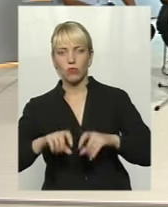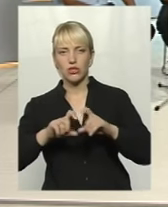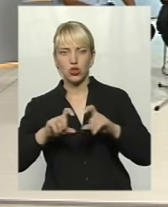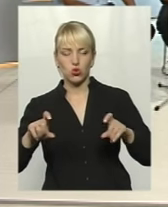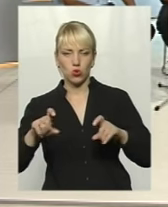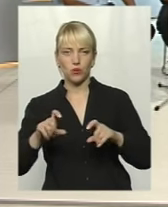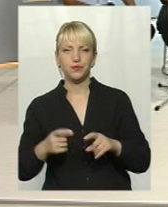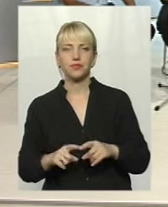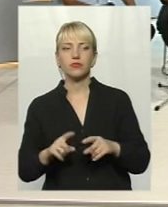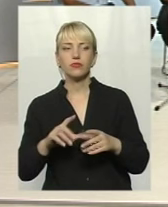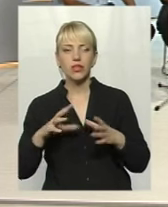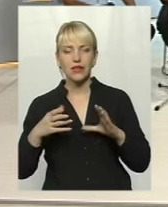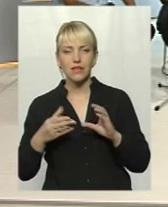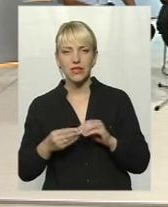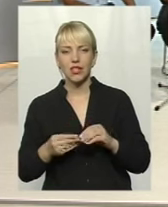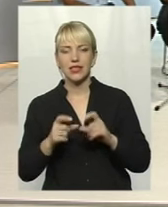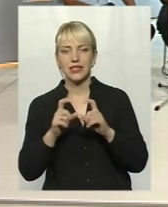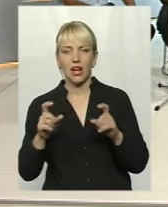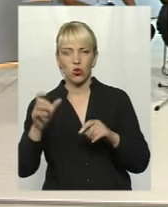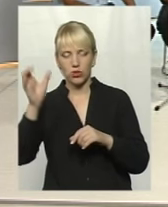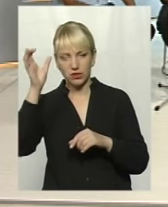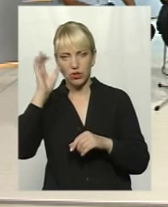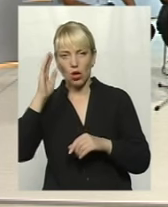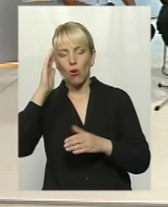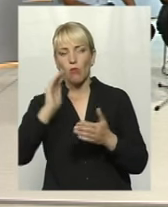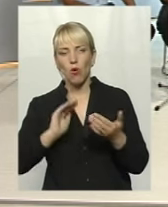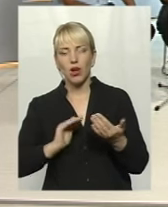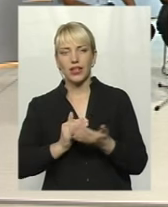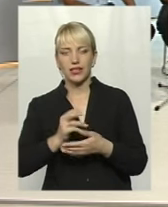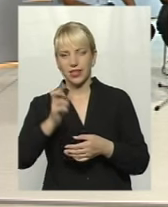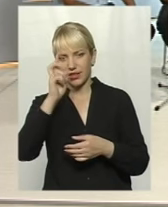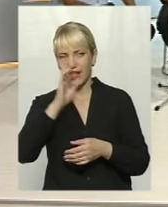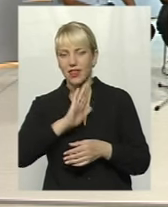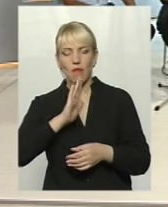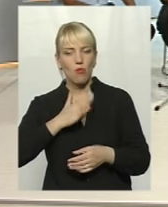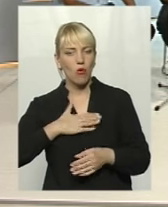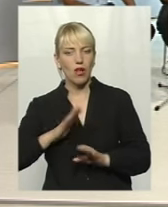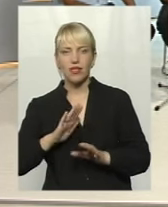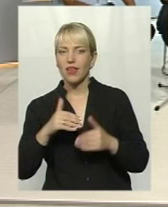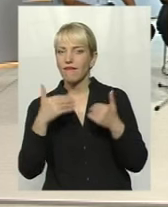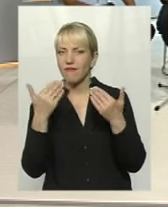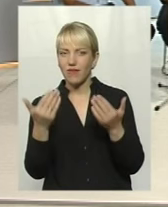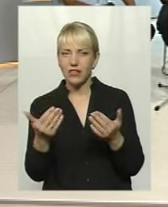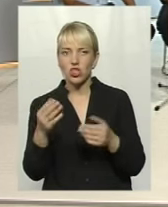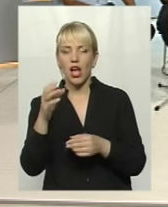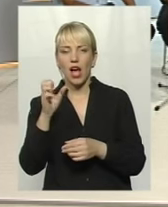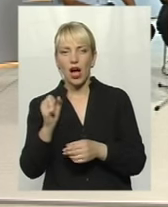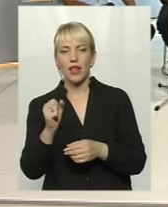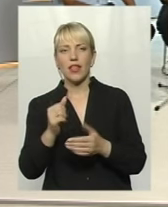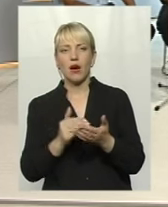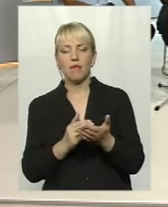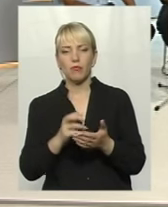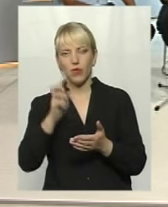Що стосується, взагалі, закладів освіти, то політика держави, не моя, не ваша, не лісогринівецька, направлена на те, що